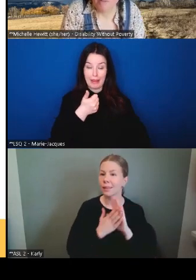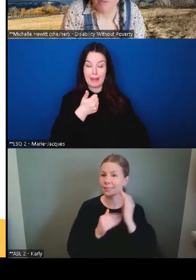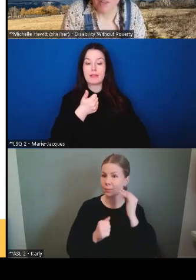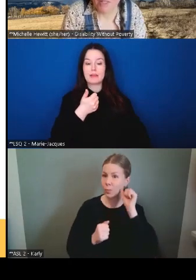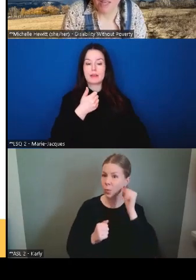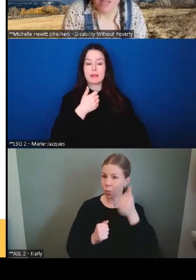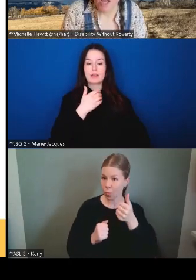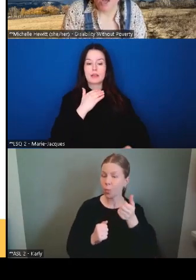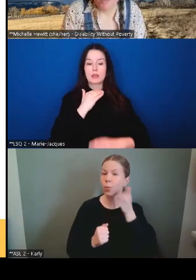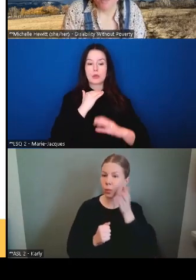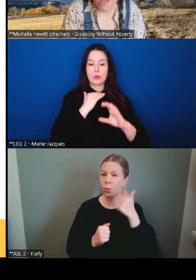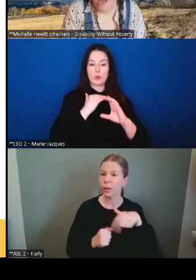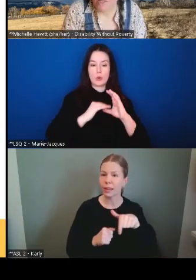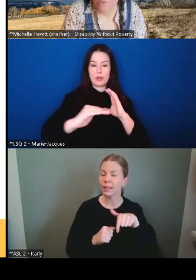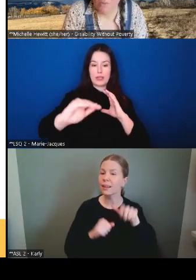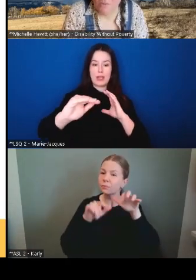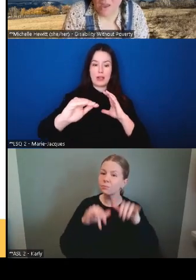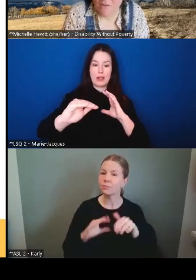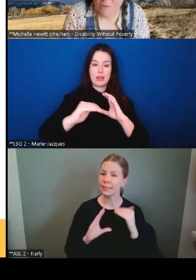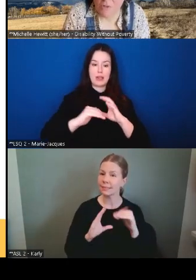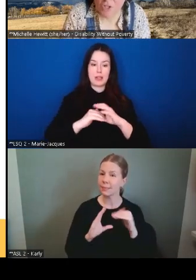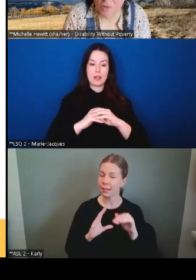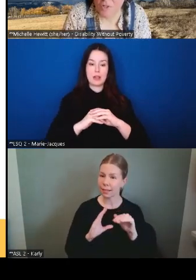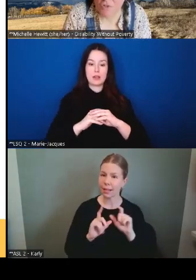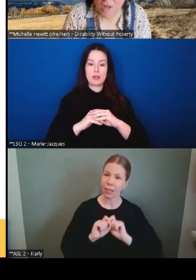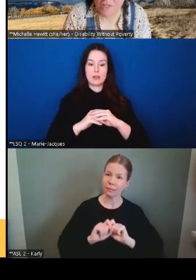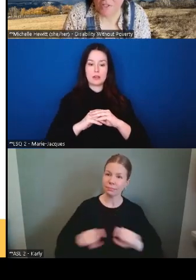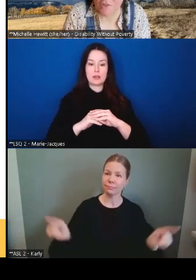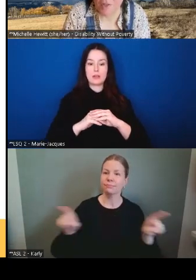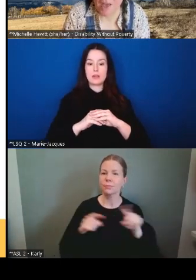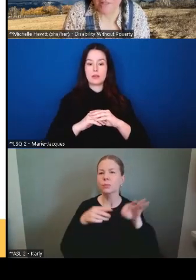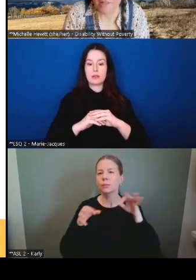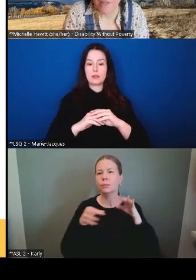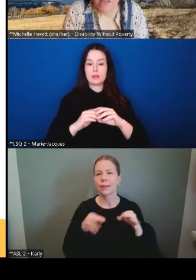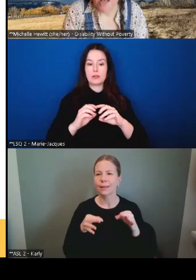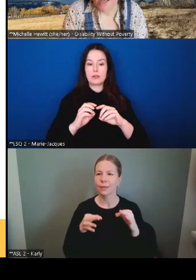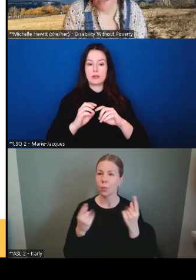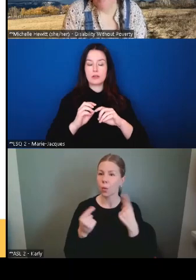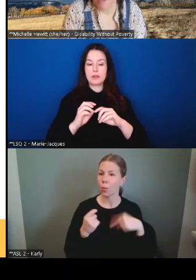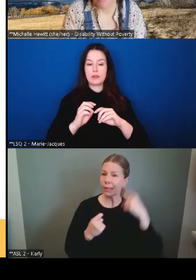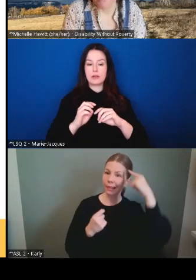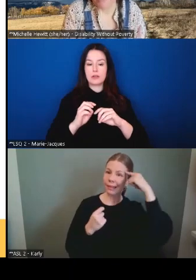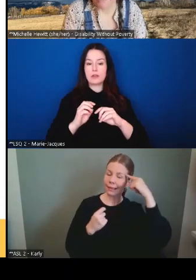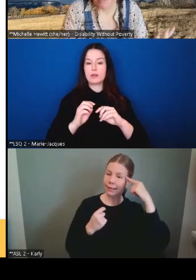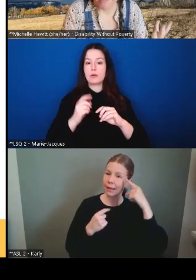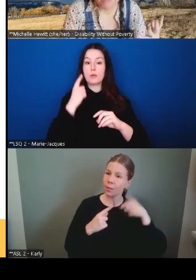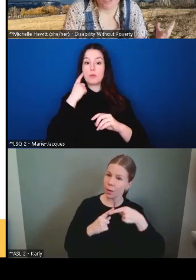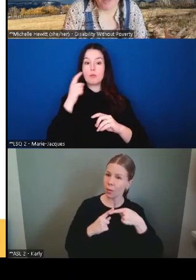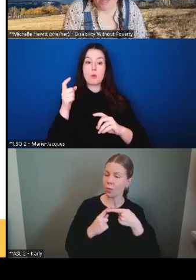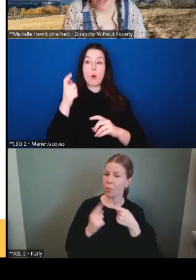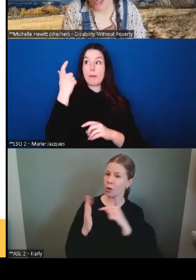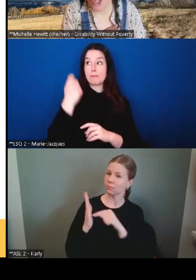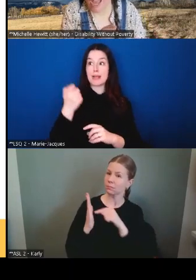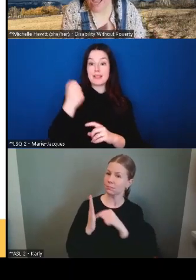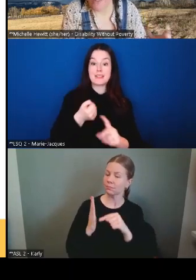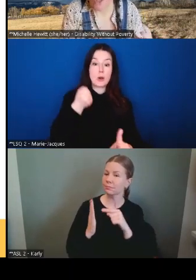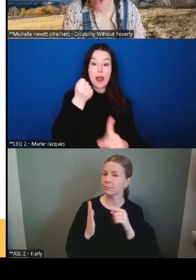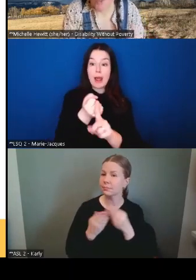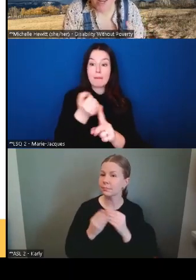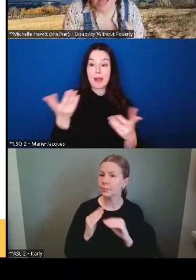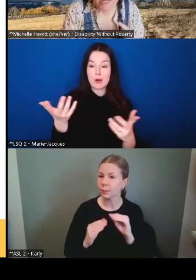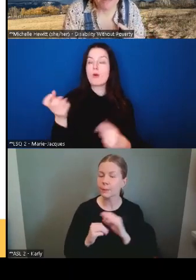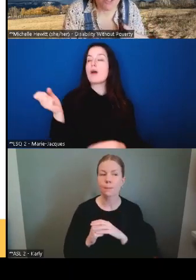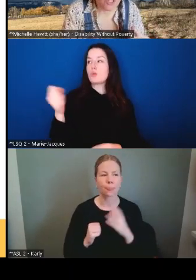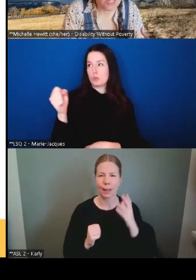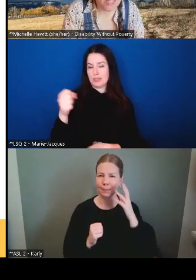pour vous parler des impacts de cette prestation. Oui, nous allons essayer de faire ça.